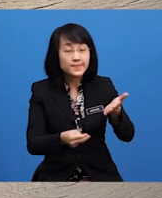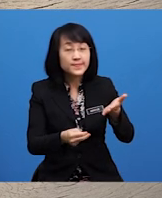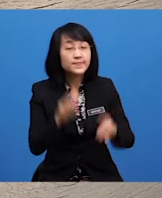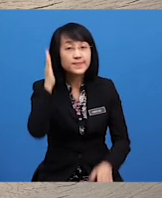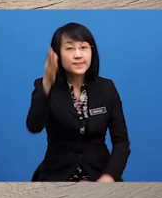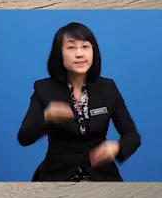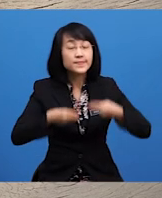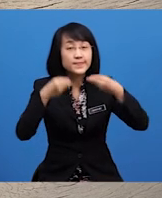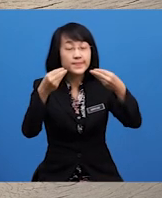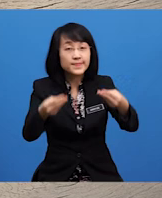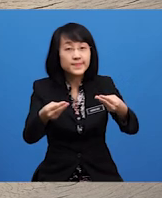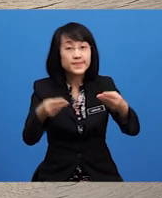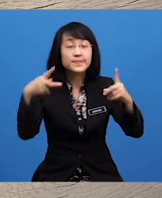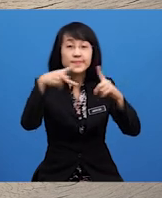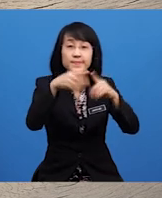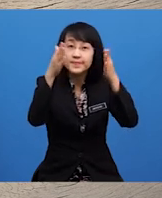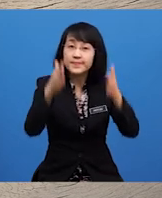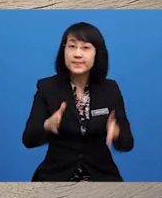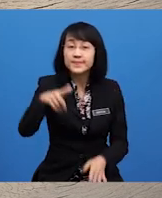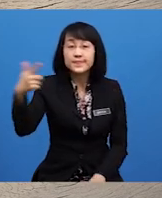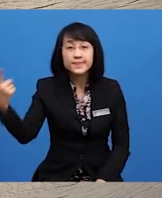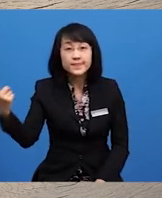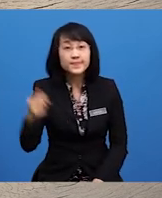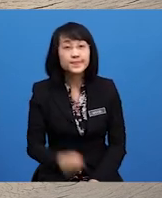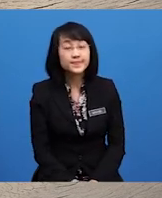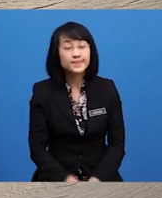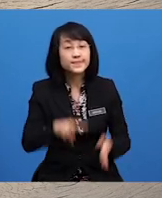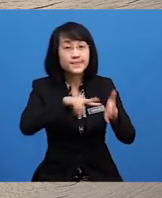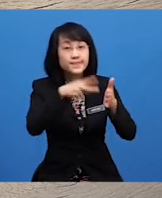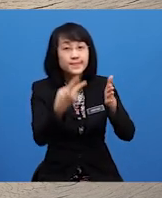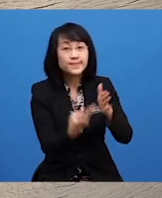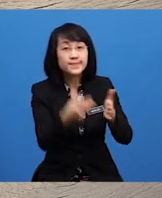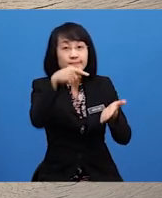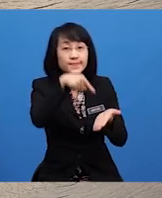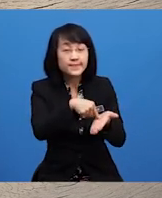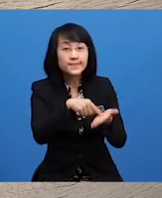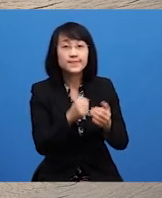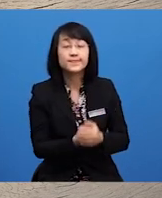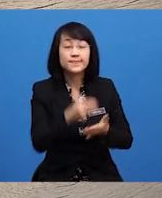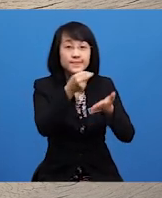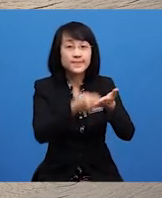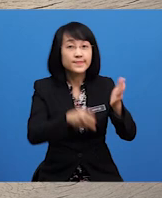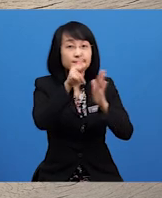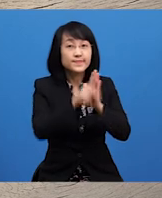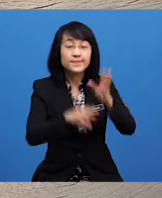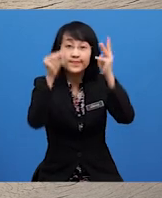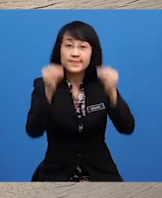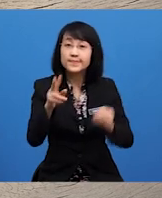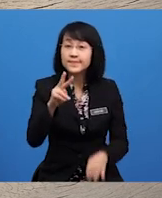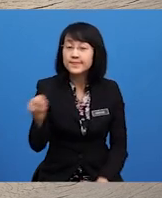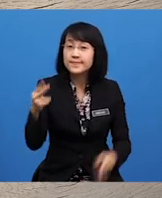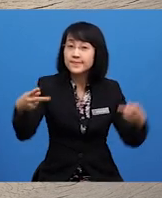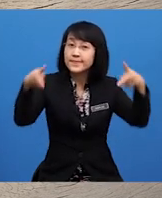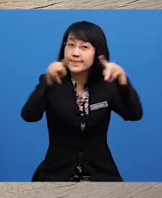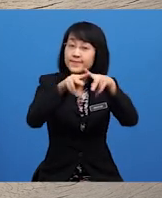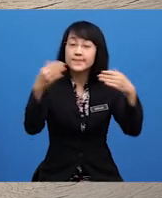diberikan kepada orang lain Maknanya di sini nilai kemanusiaan perlu